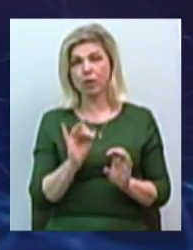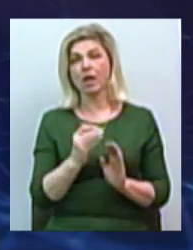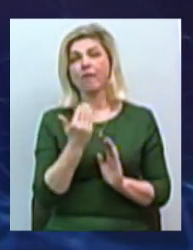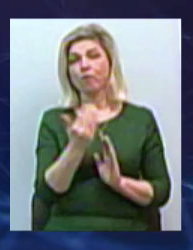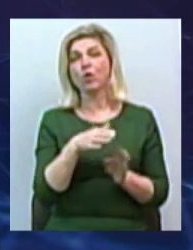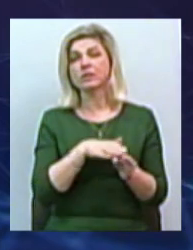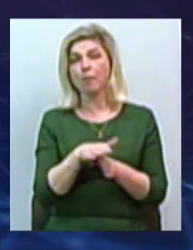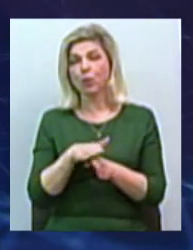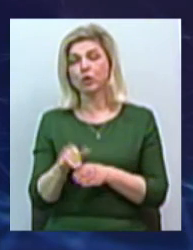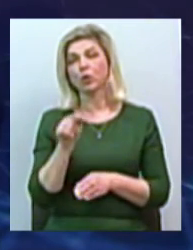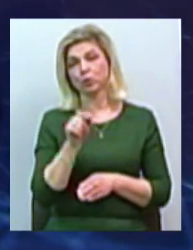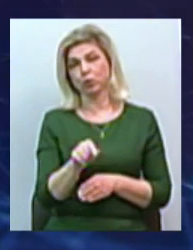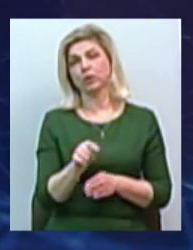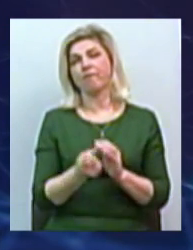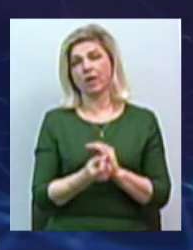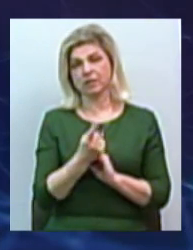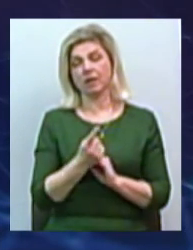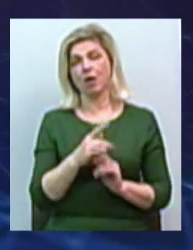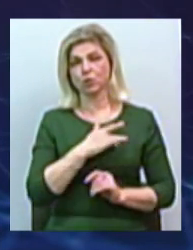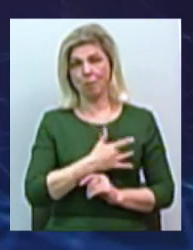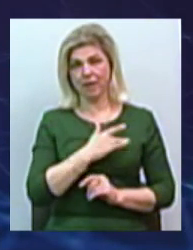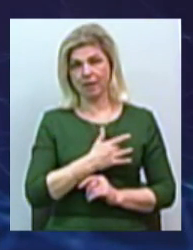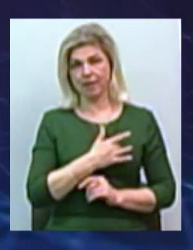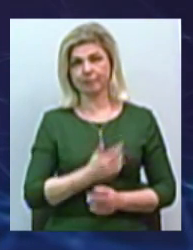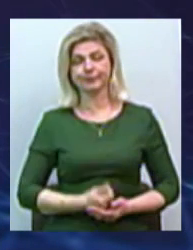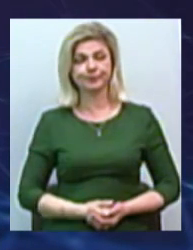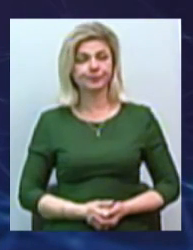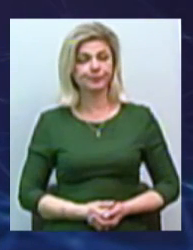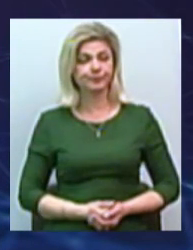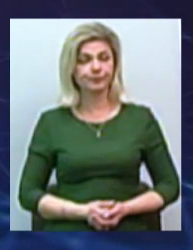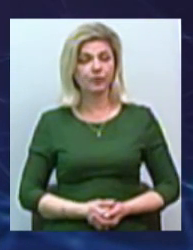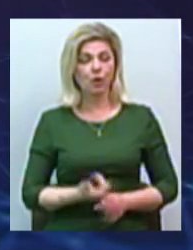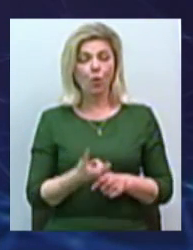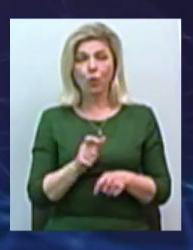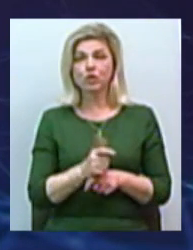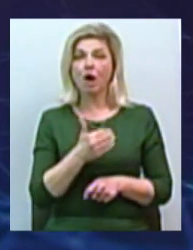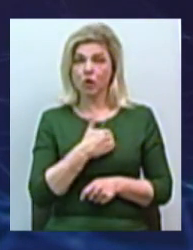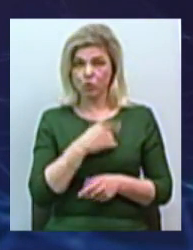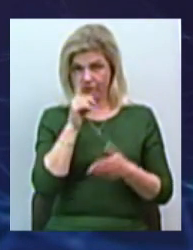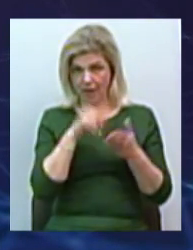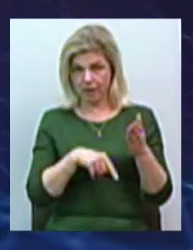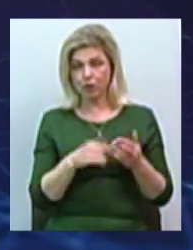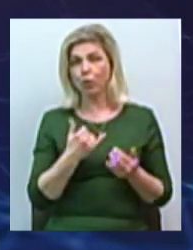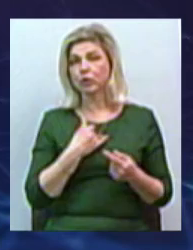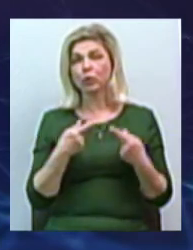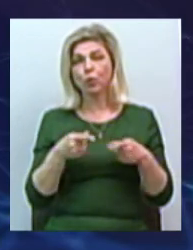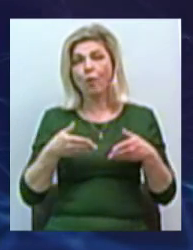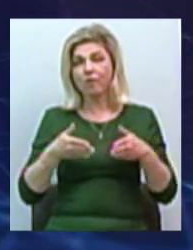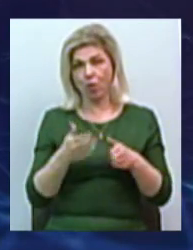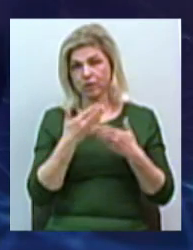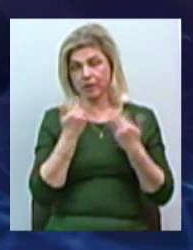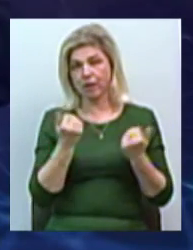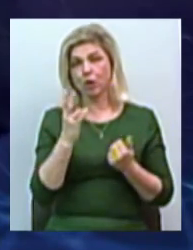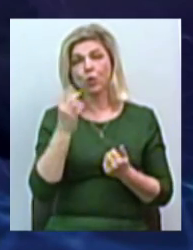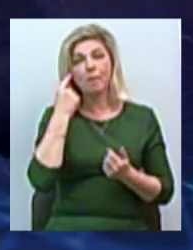тут, знаєте, вонікають просто ніякість сомнення. Я дуже хочу верити, тому що, ну, у нас другого выхода нет. але представити